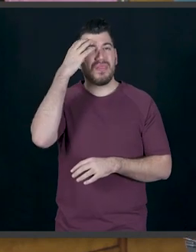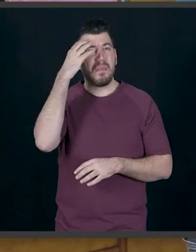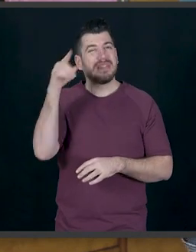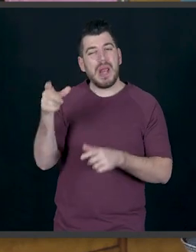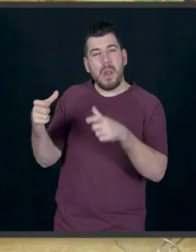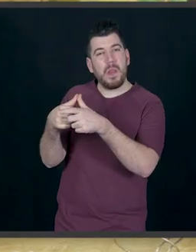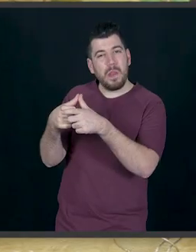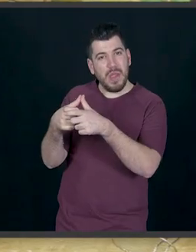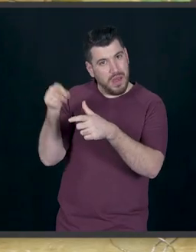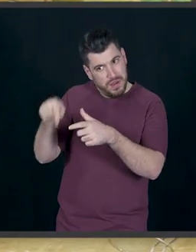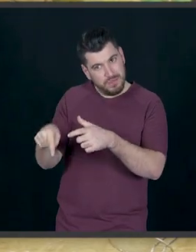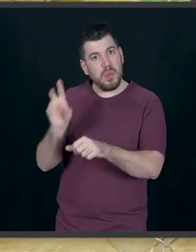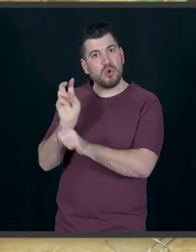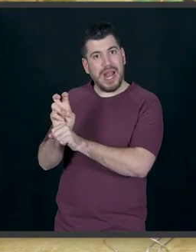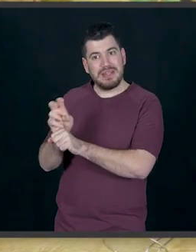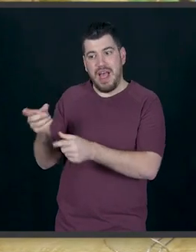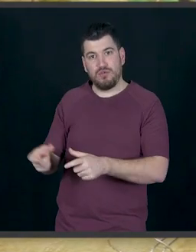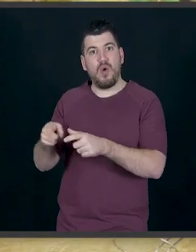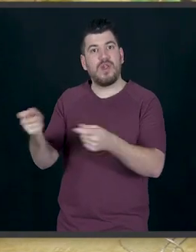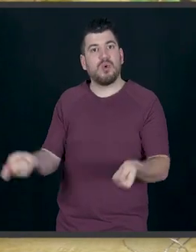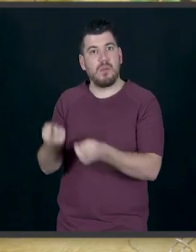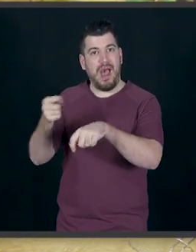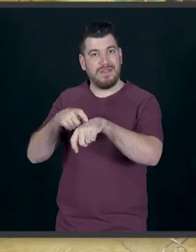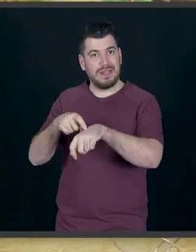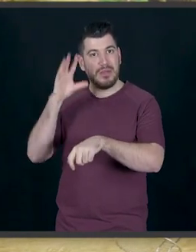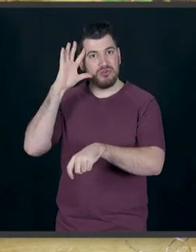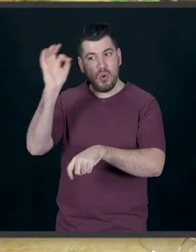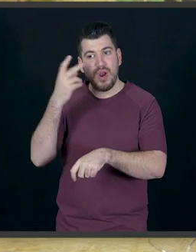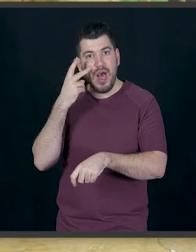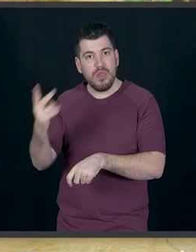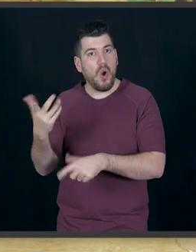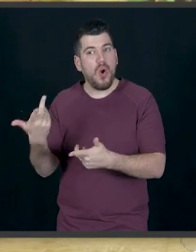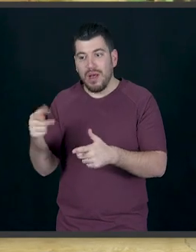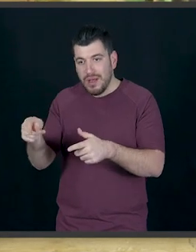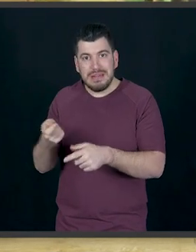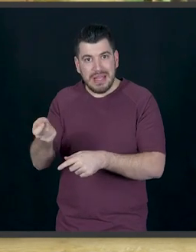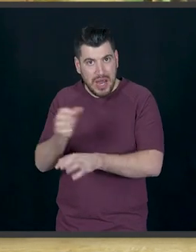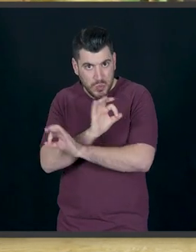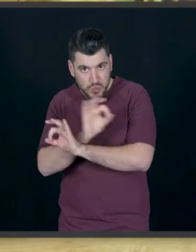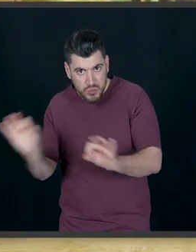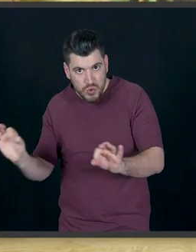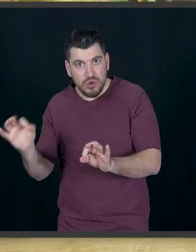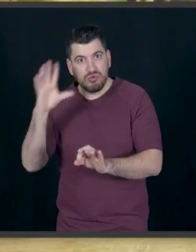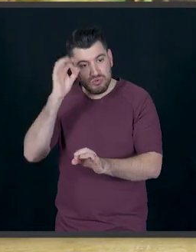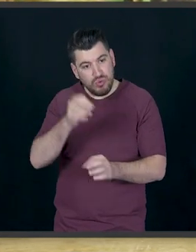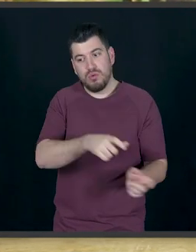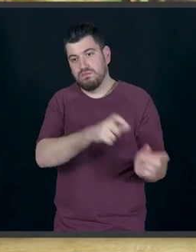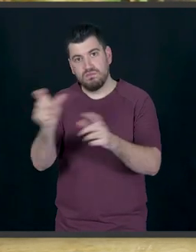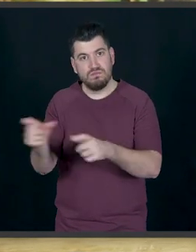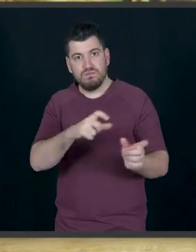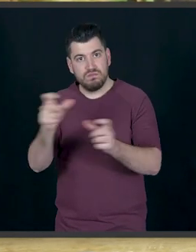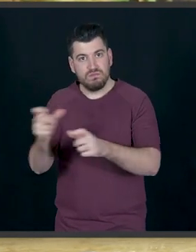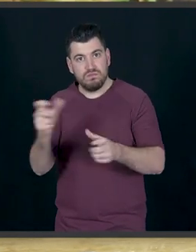κομματάκι που είχα κρατήσει. Θα το χρησιμοποιήσω τώρα να το βάλω μέσα στο τηγάνι για να δω ποια στιγμή το τηγάνι μου είναι έτοιμο για να βάλω και τα υπόλοιπα